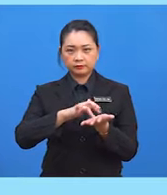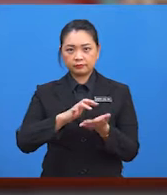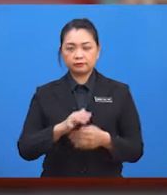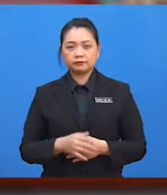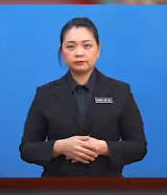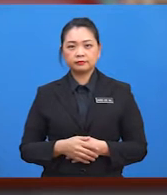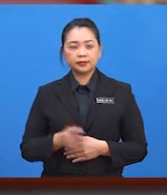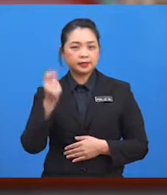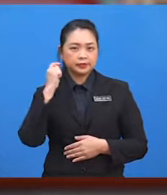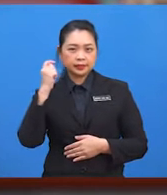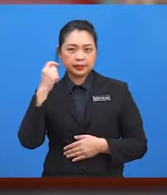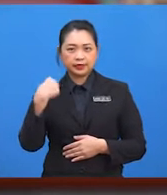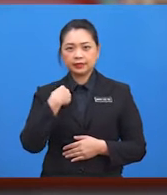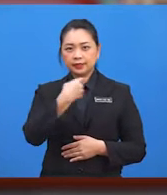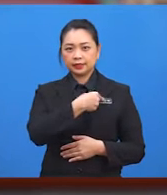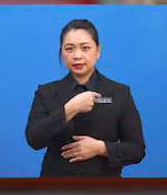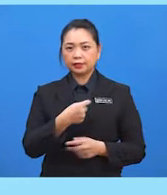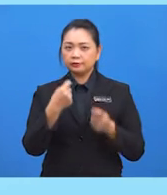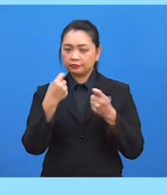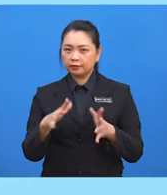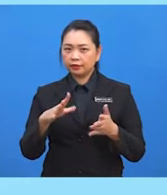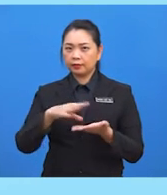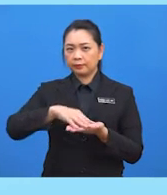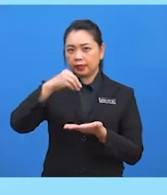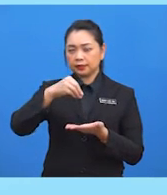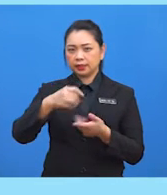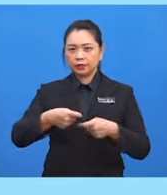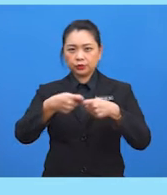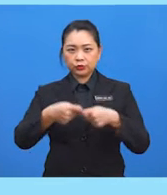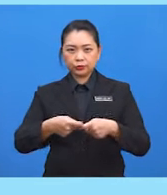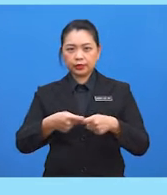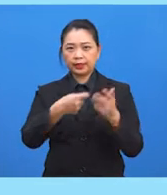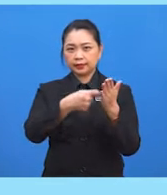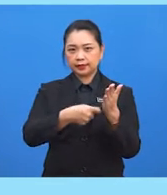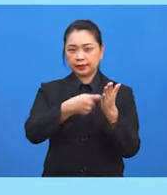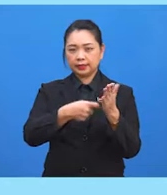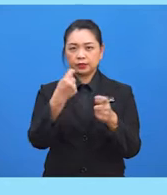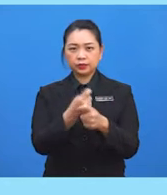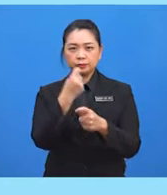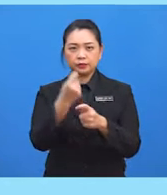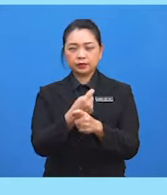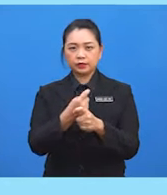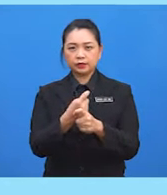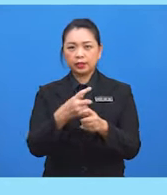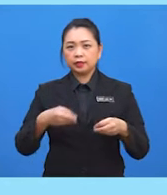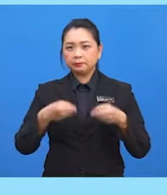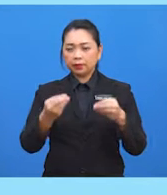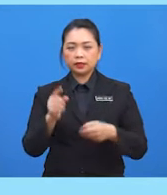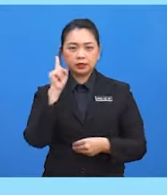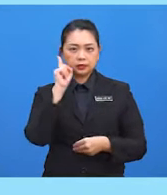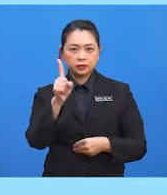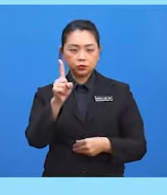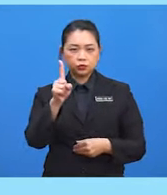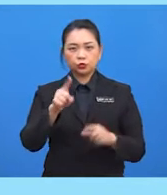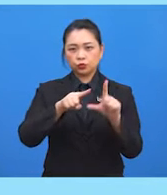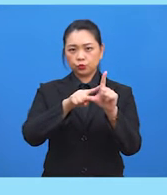Sebentar tadi, kita telah belajar menentukan nilai trigonometri bagi suatu